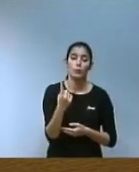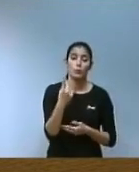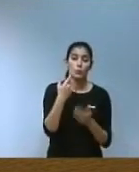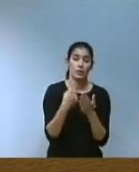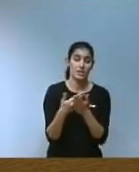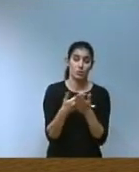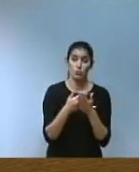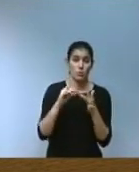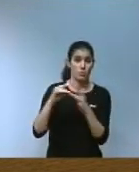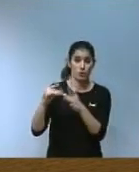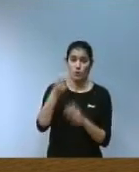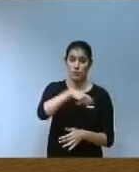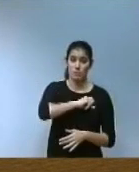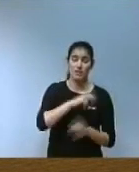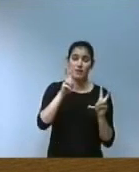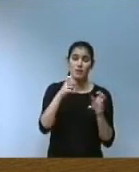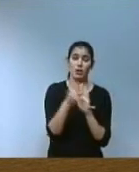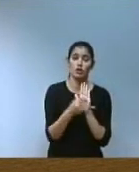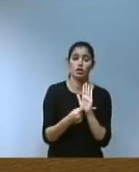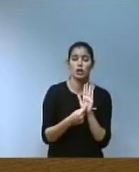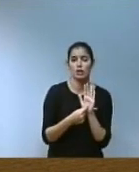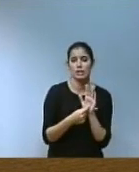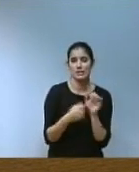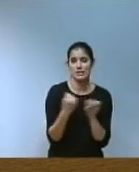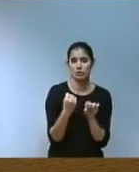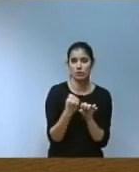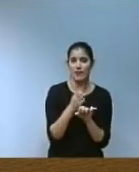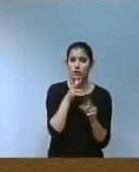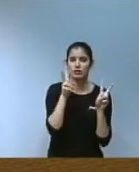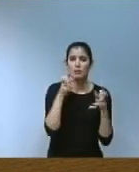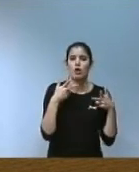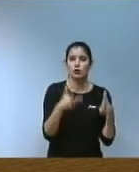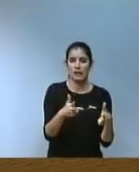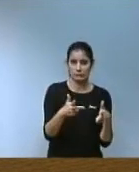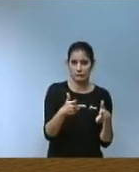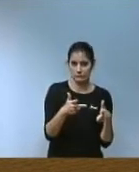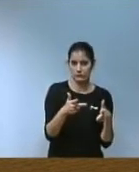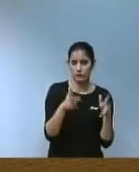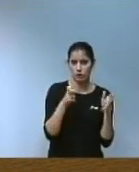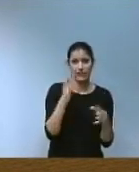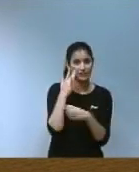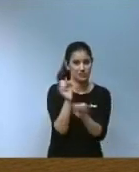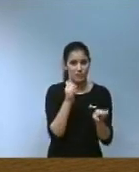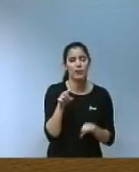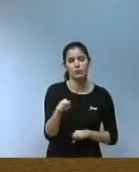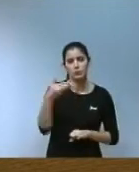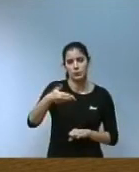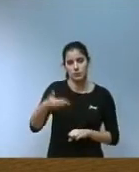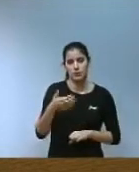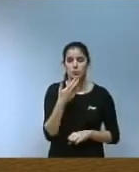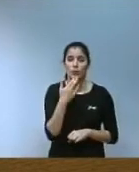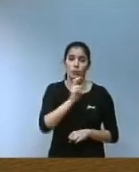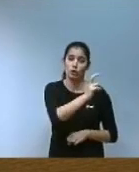Espanya quant a les condicions laborals de les cambreres de pis als hotels que s'ampliarà a altres sectors precaritzats com les